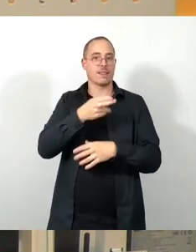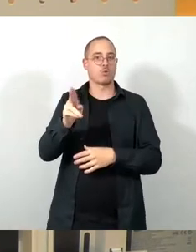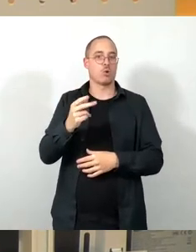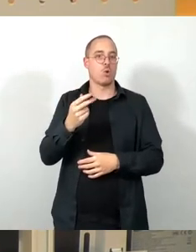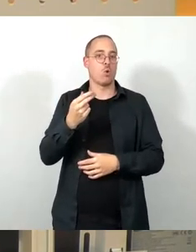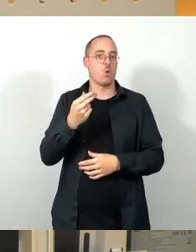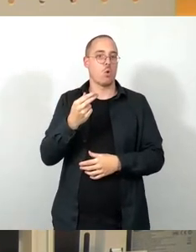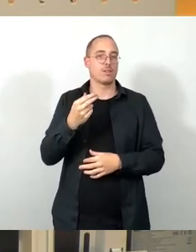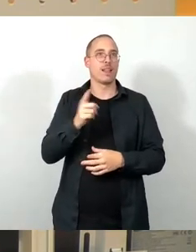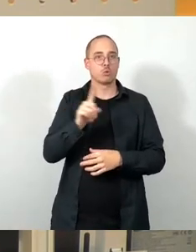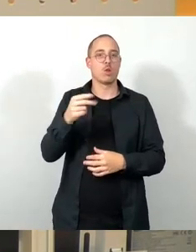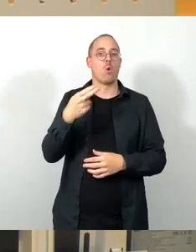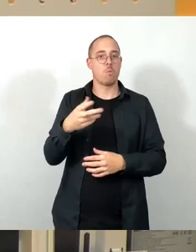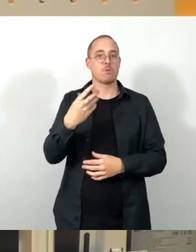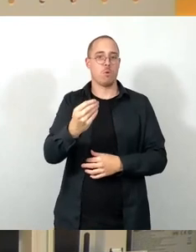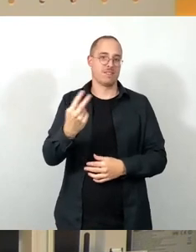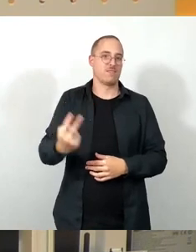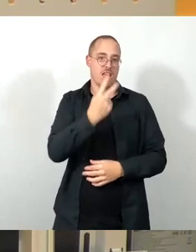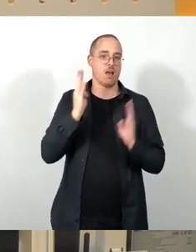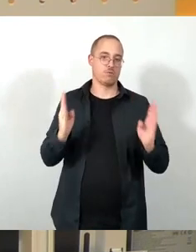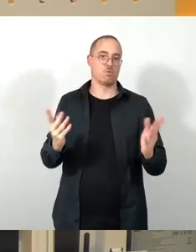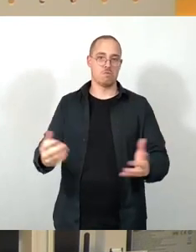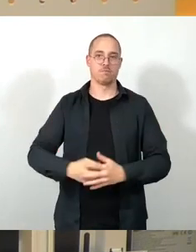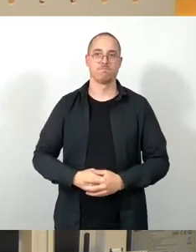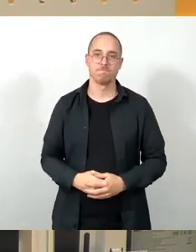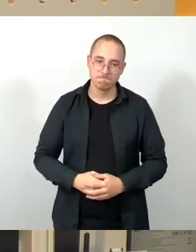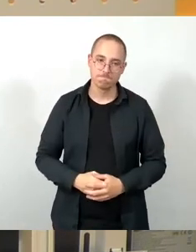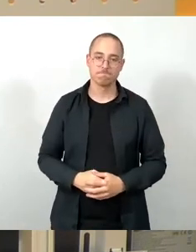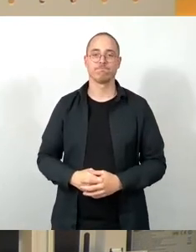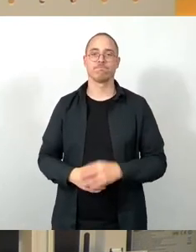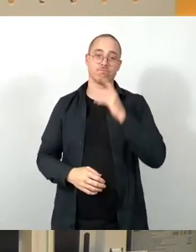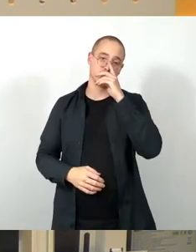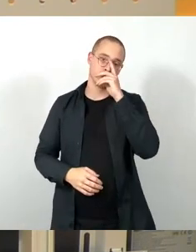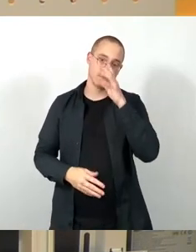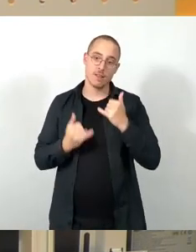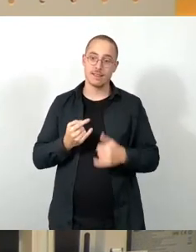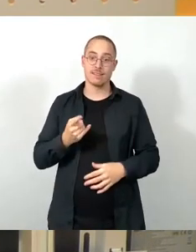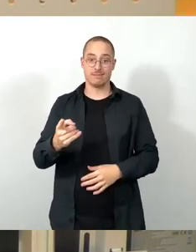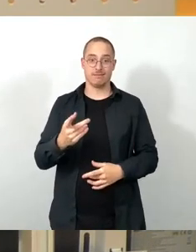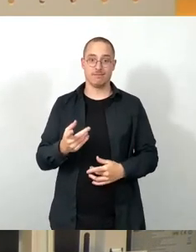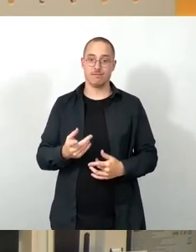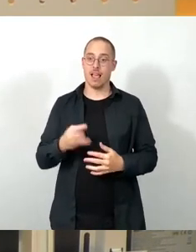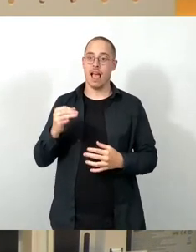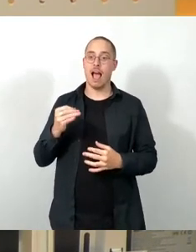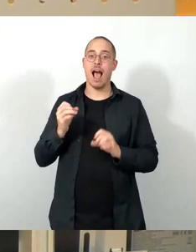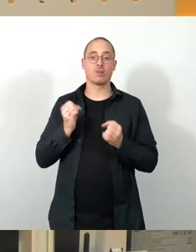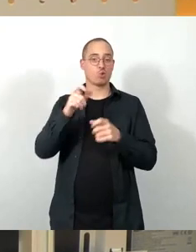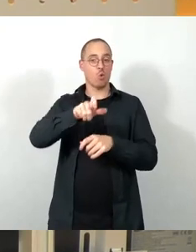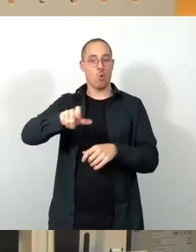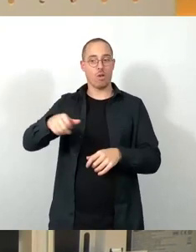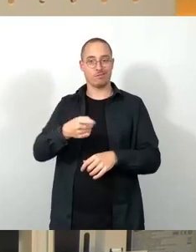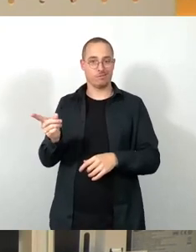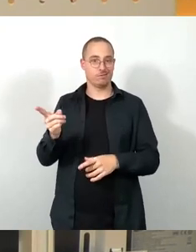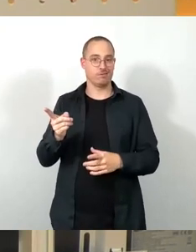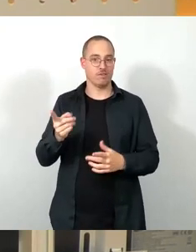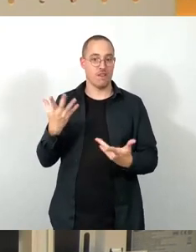erstaunlicher ist die Anzahl der Akteure, die sich mit dem Projekt auf Kosten der Steuerzahler beschäftigen. Im Projektbericht sind die